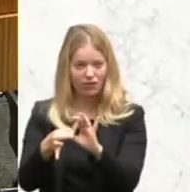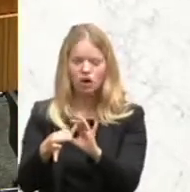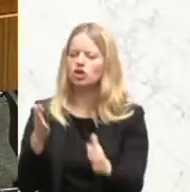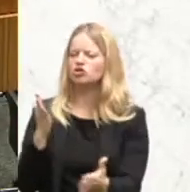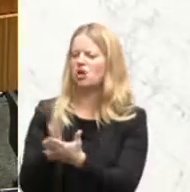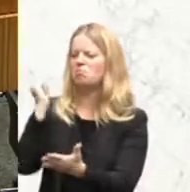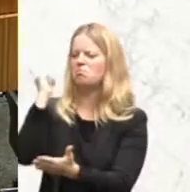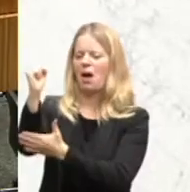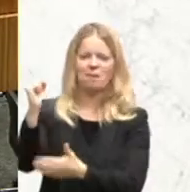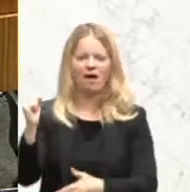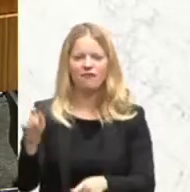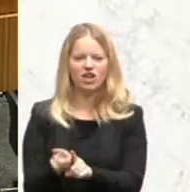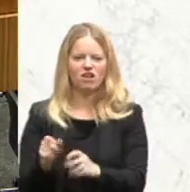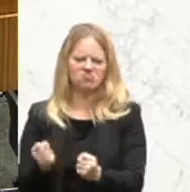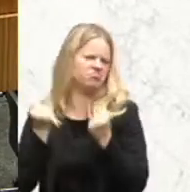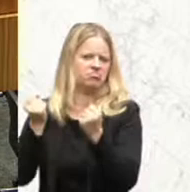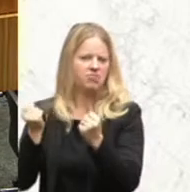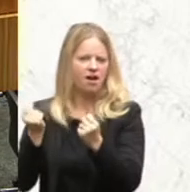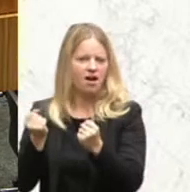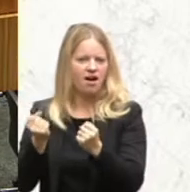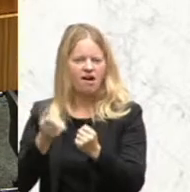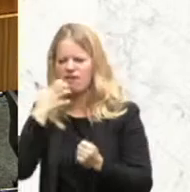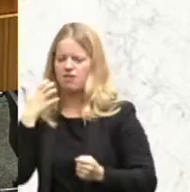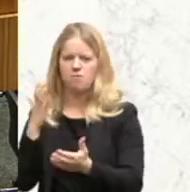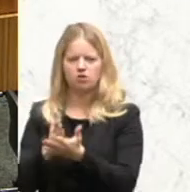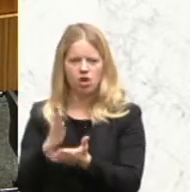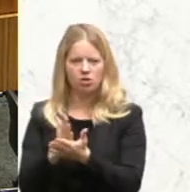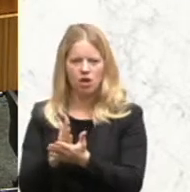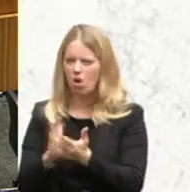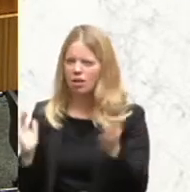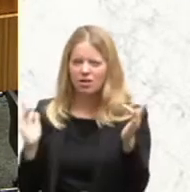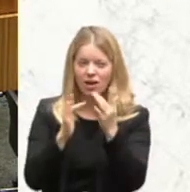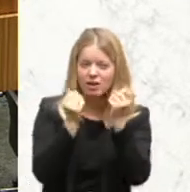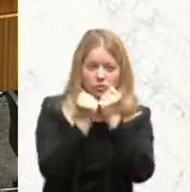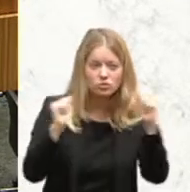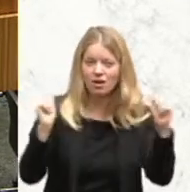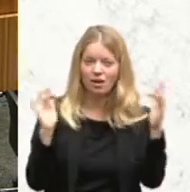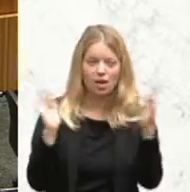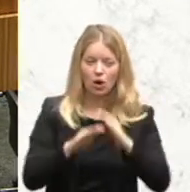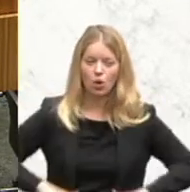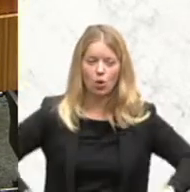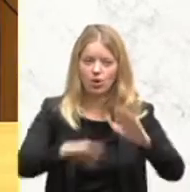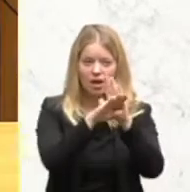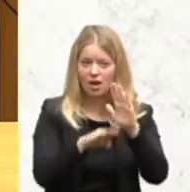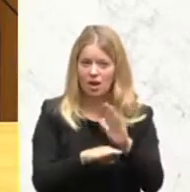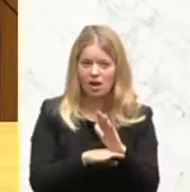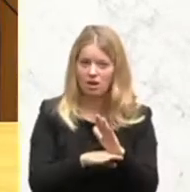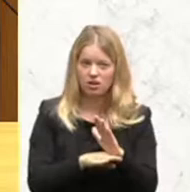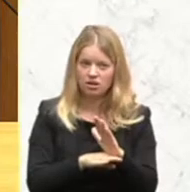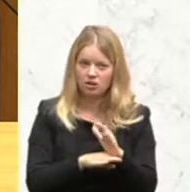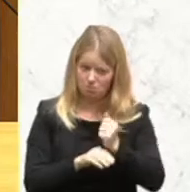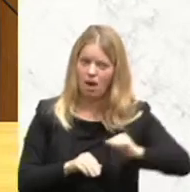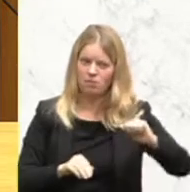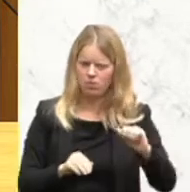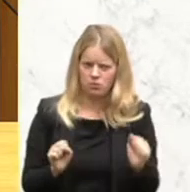gegen diese Gesellschaft, gegen demokratische Grundregeln und gegen einen demokratischen Staat. Und ich begrüße